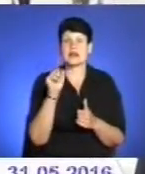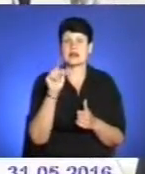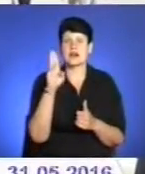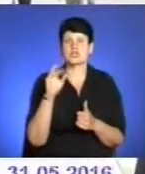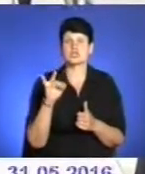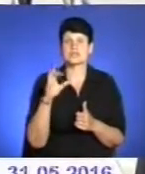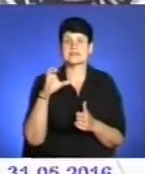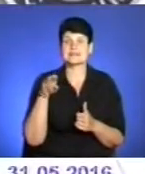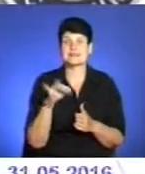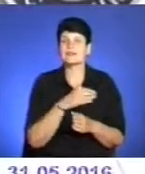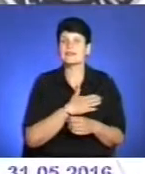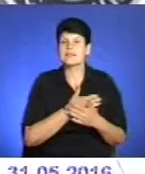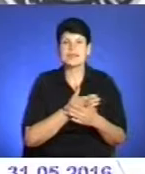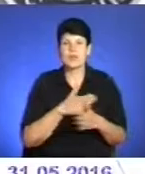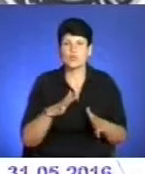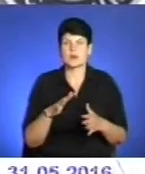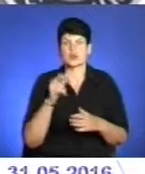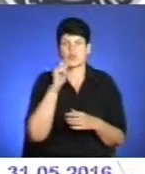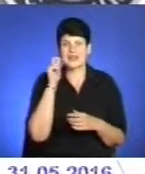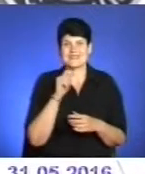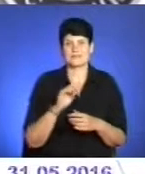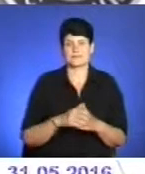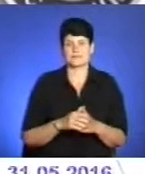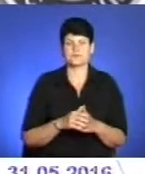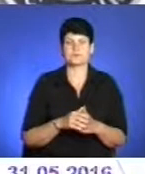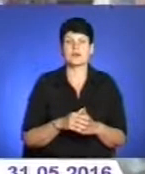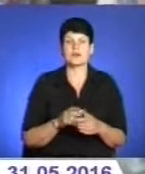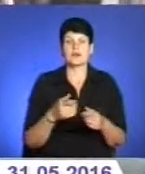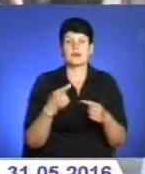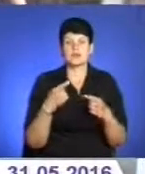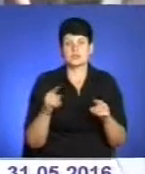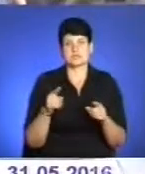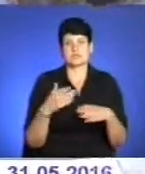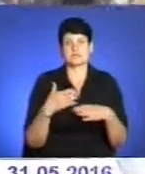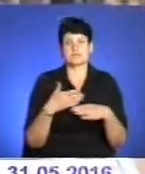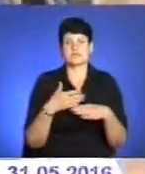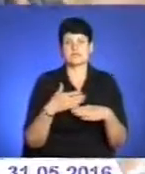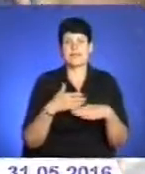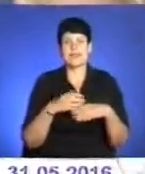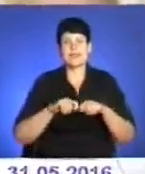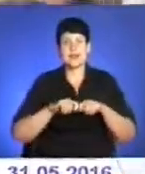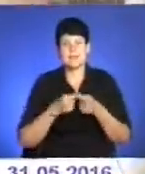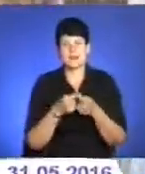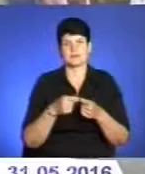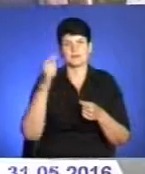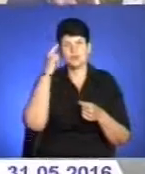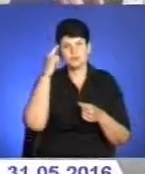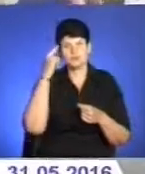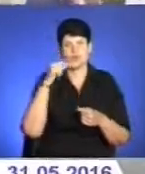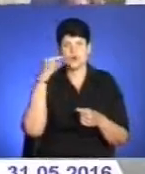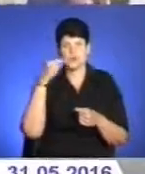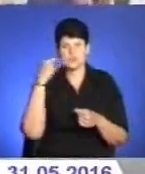письменників. Ми нормально відносимося до росіян, але негативно відносимося до тих, хто зараз